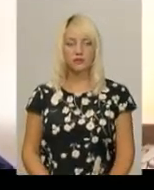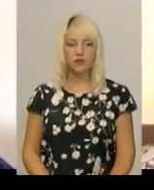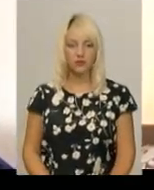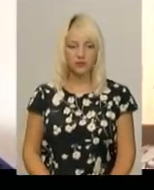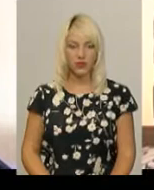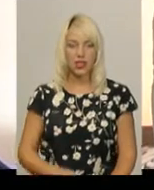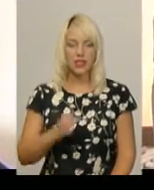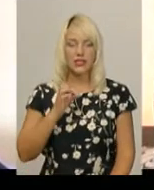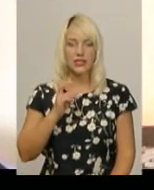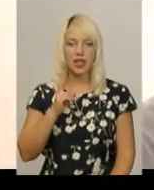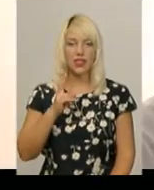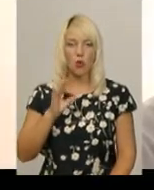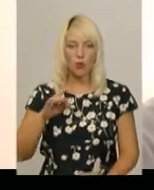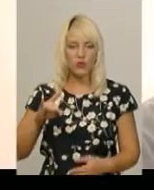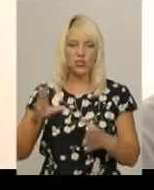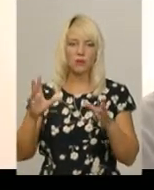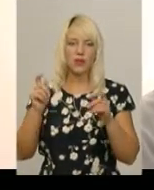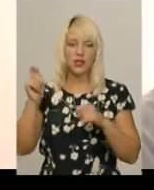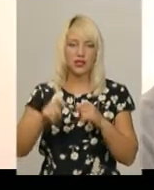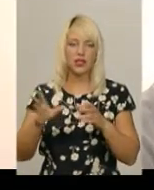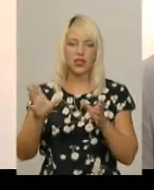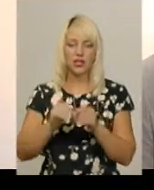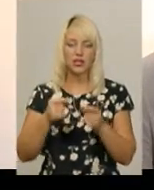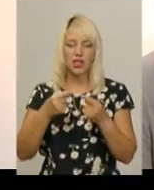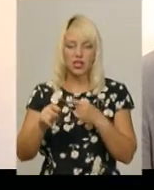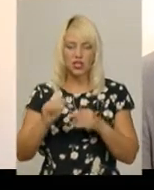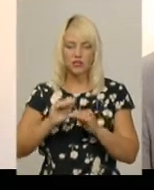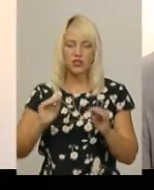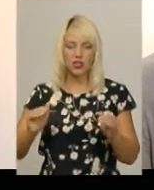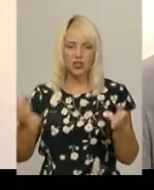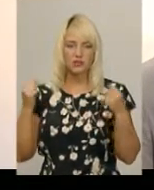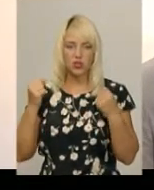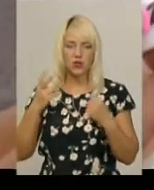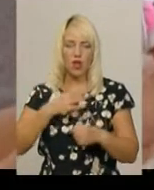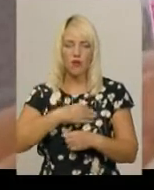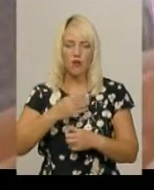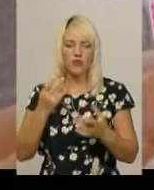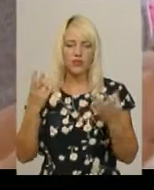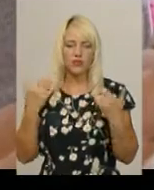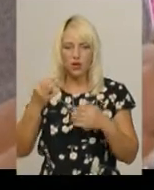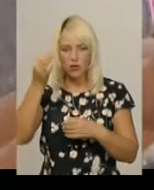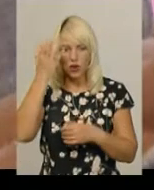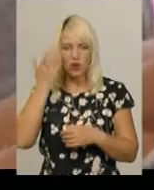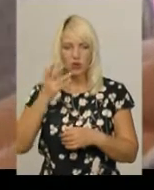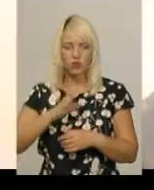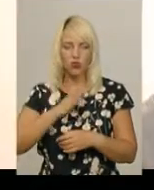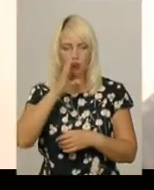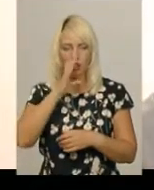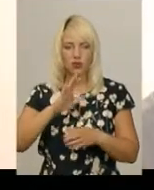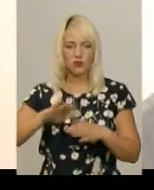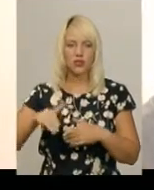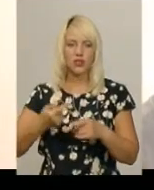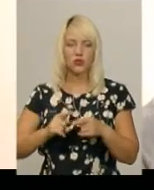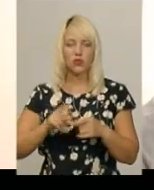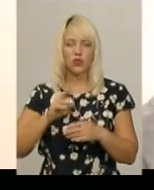Сніжана Кунишева приїхала разом з іншими дітьми-спортсменами до Львова на відпочинок. Пригадує, коли їй стало погано. Після того, як я